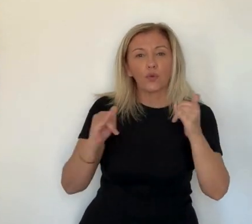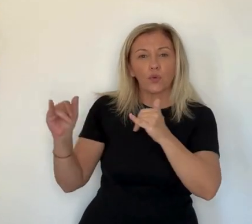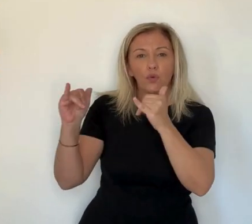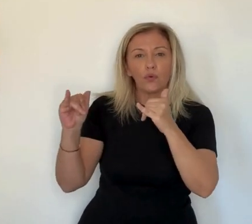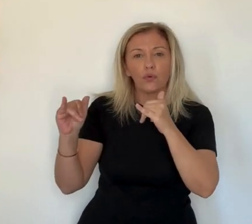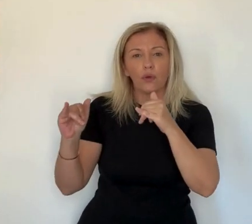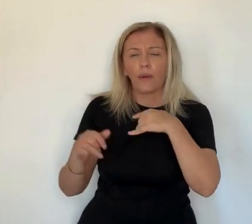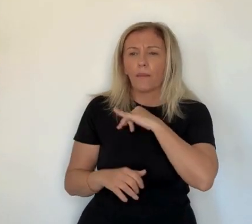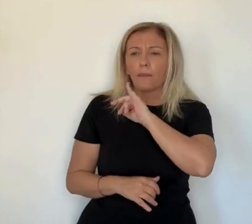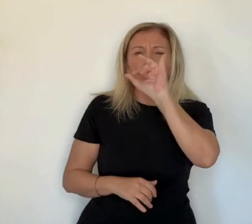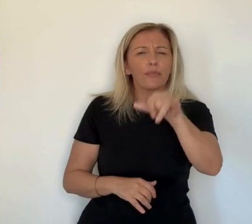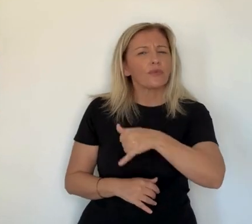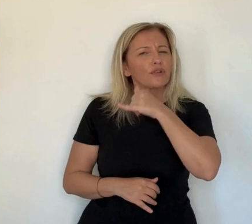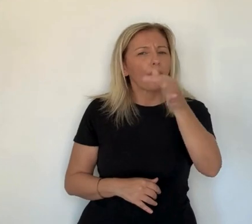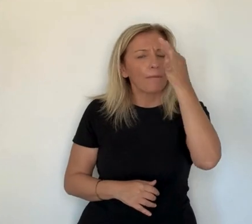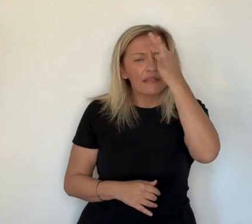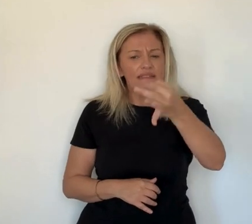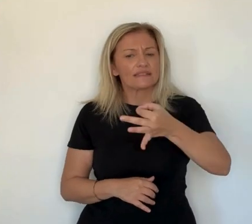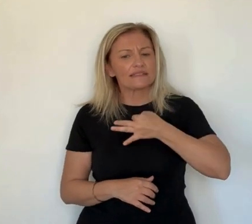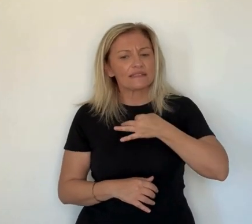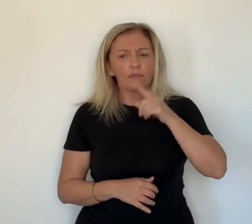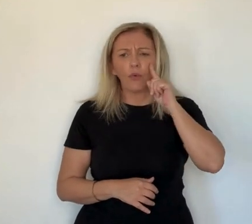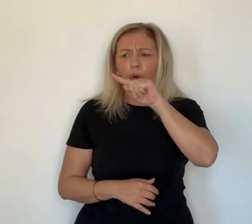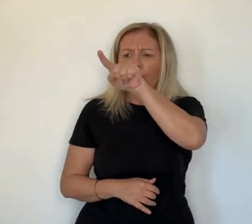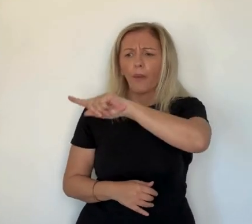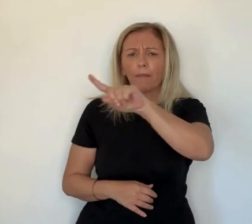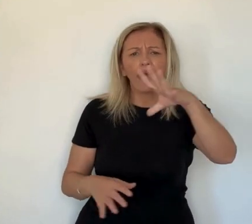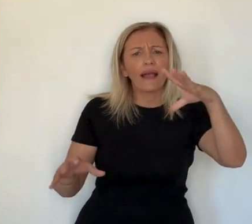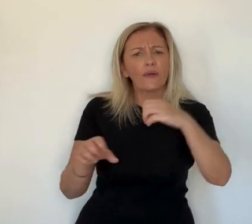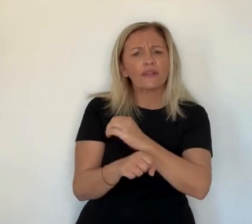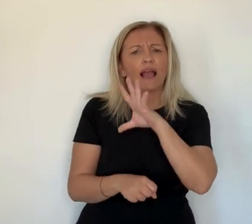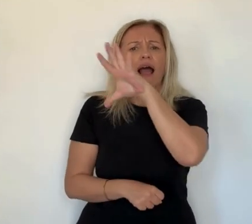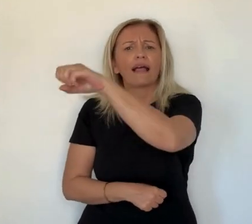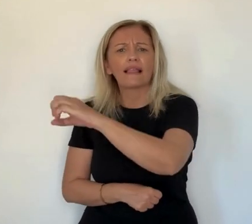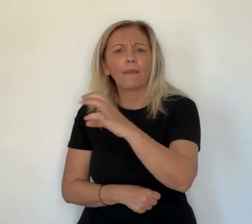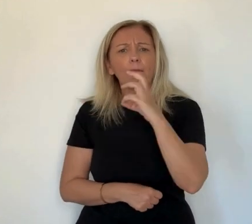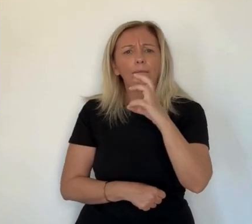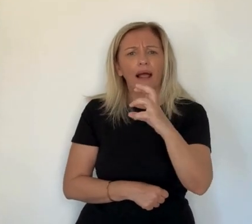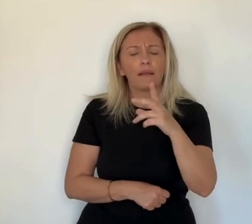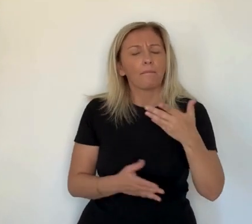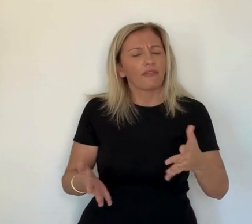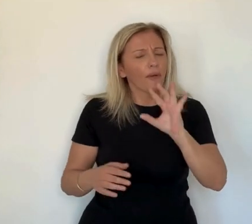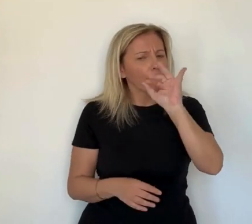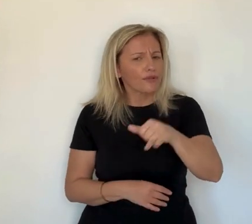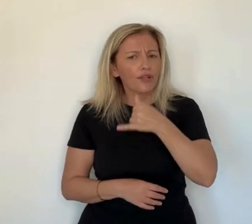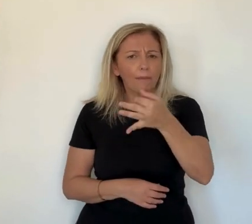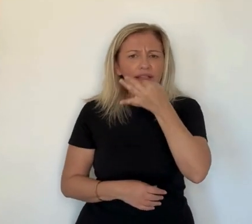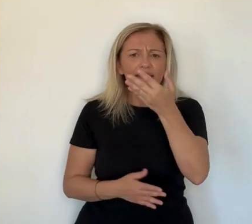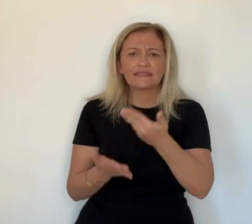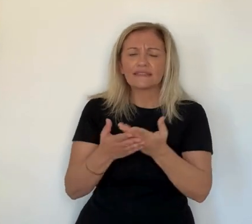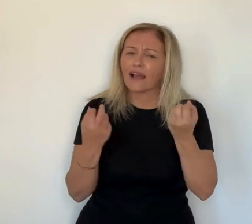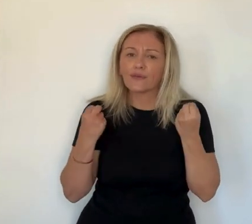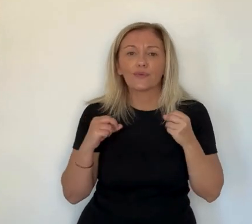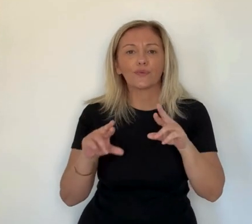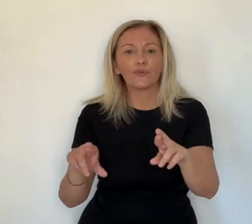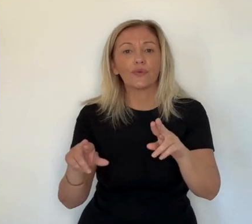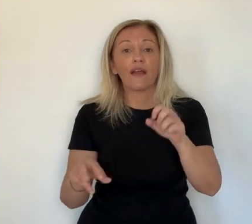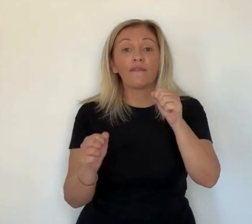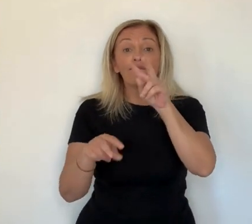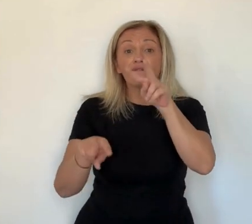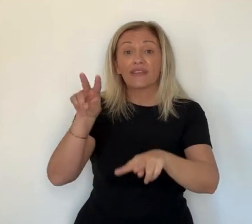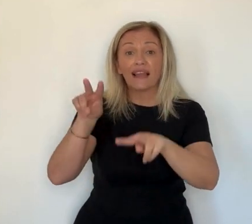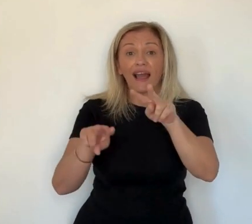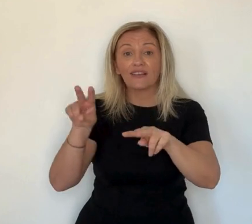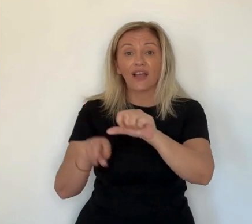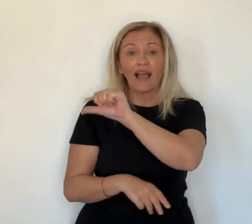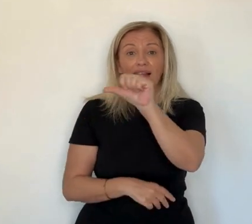fait, pour moi, c'est pas différemment. Mais la pratique, la manière de faire, quand je suis devant la télé pendant les Paralympiques, je me